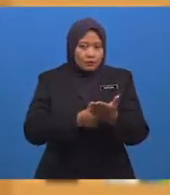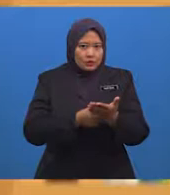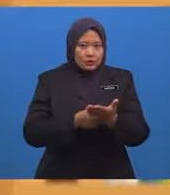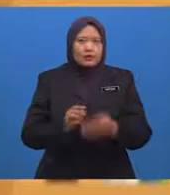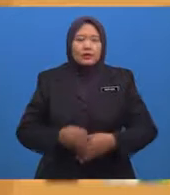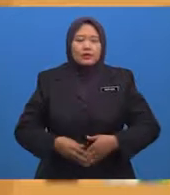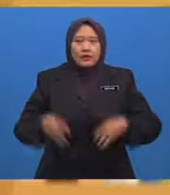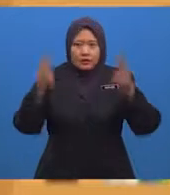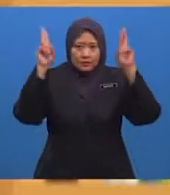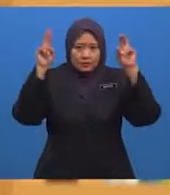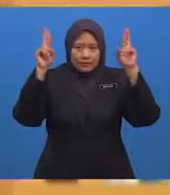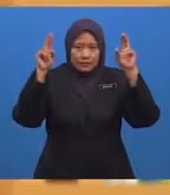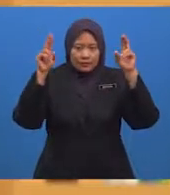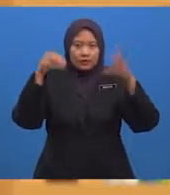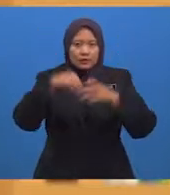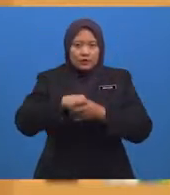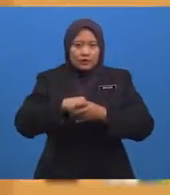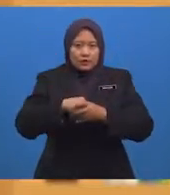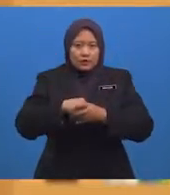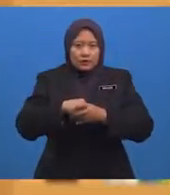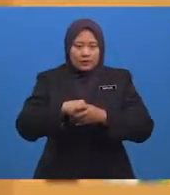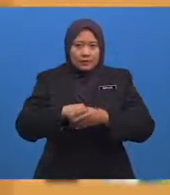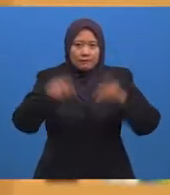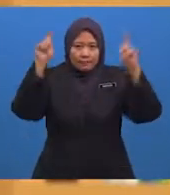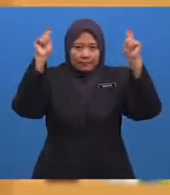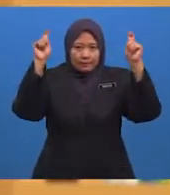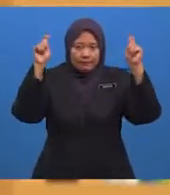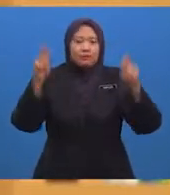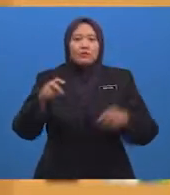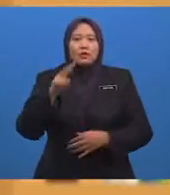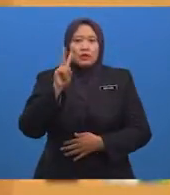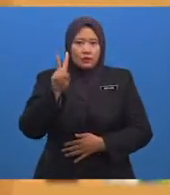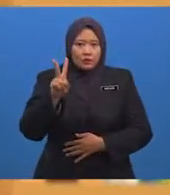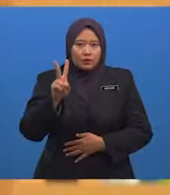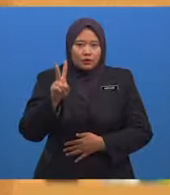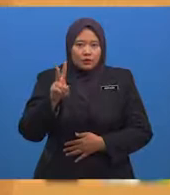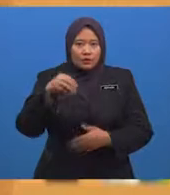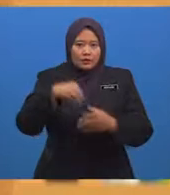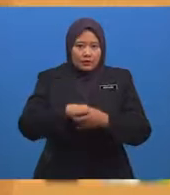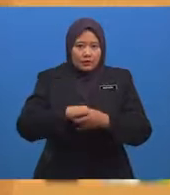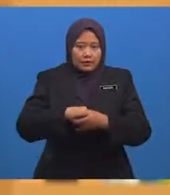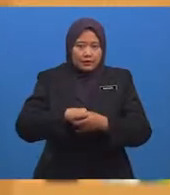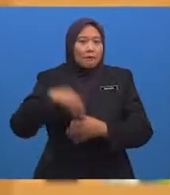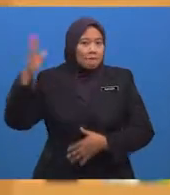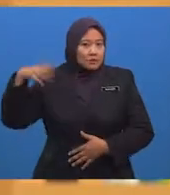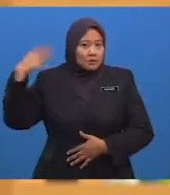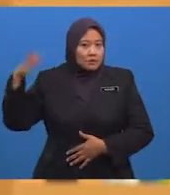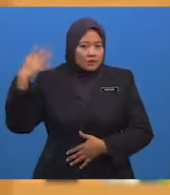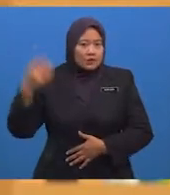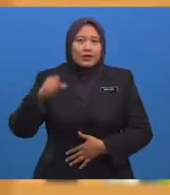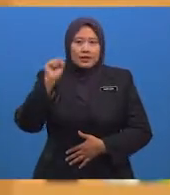Dalam tema 2 bagi mata pelajaran Sejarah STPM Semester 2.